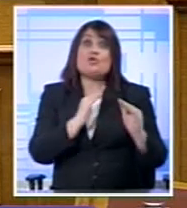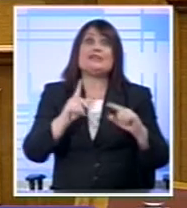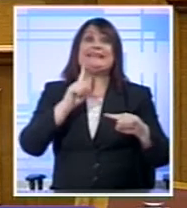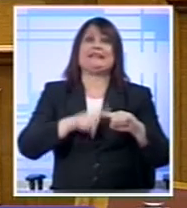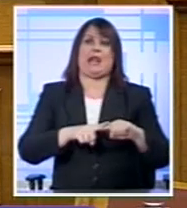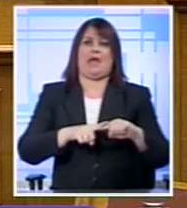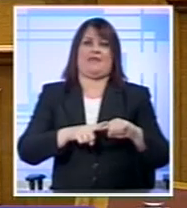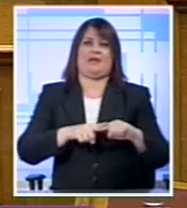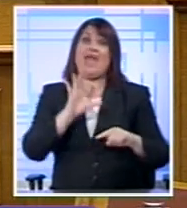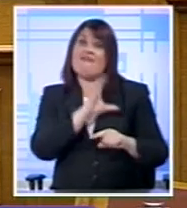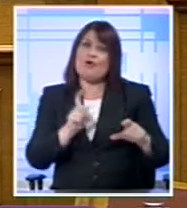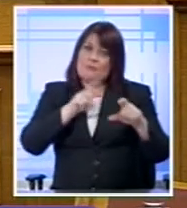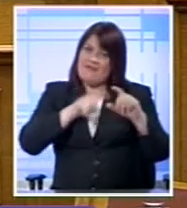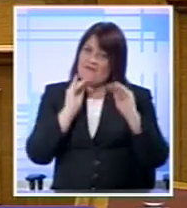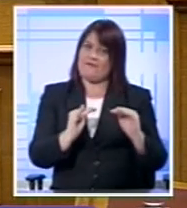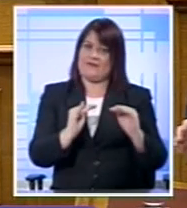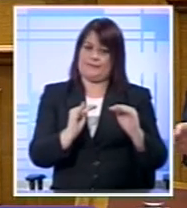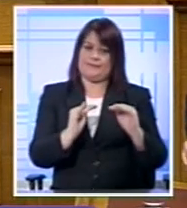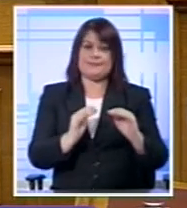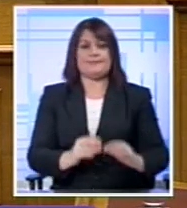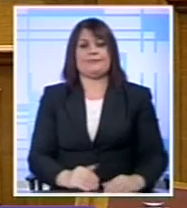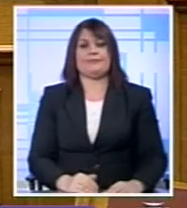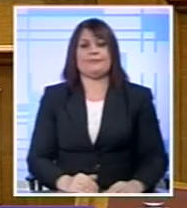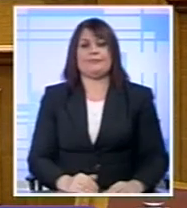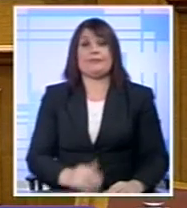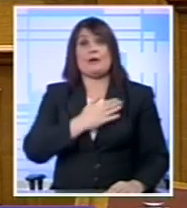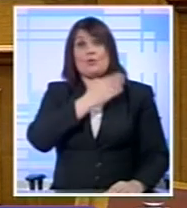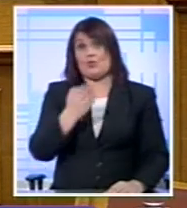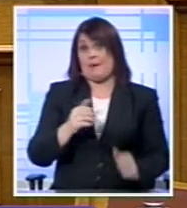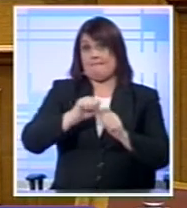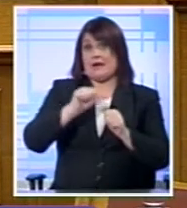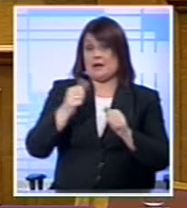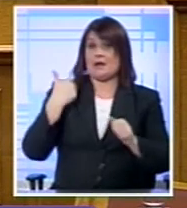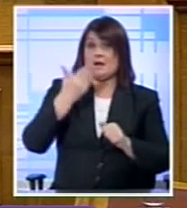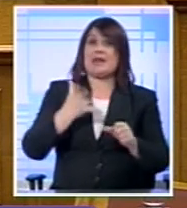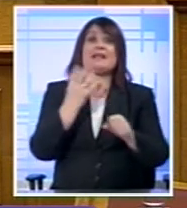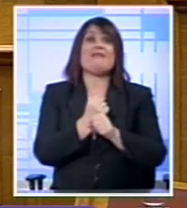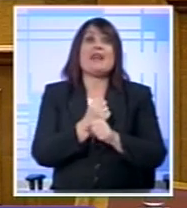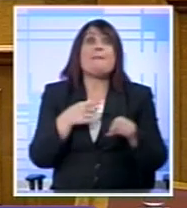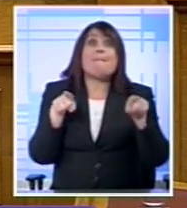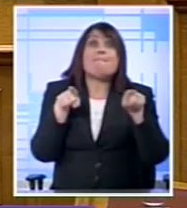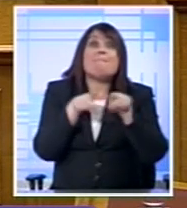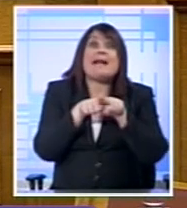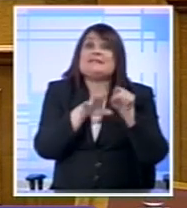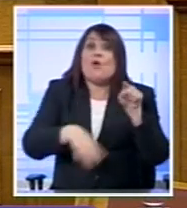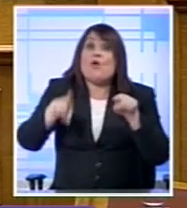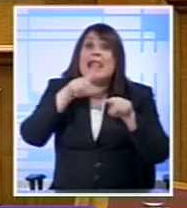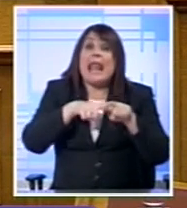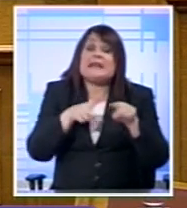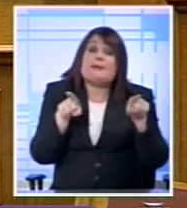ευρωπαϊκό κεκτημένο Και ό,τι καταφέραμε Στους τελευταίους μήνες Θα καταφέραμε μαζί Μαζί με όλους τους Έλληνες